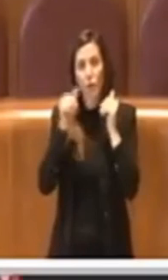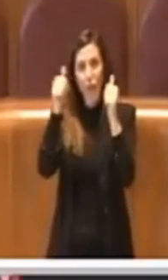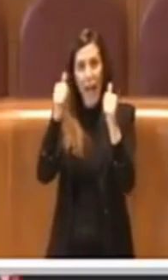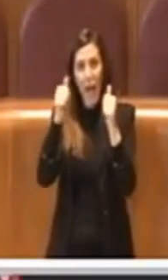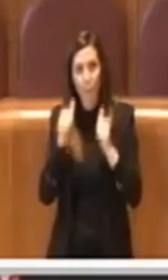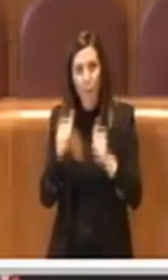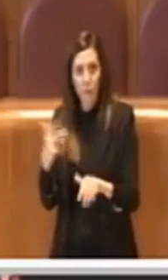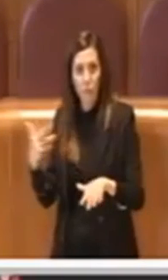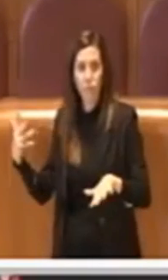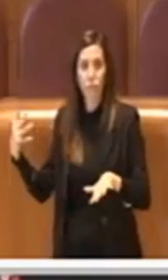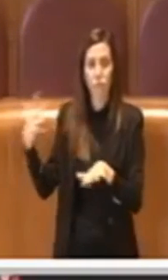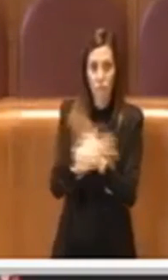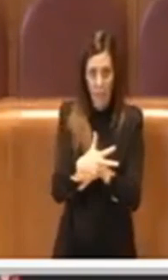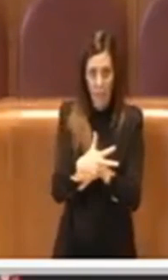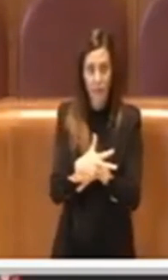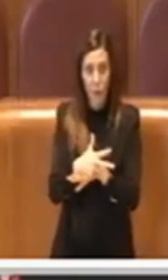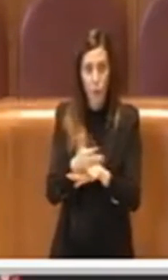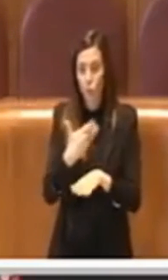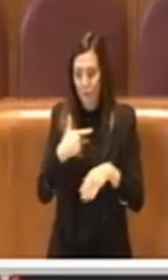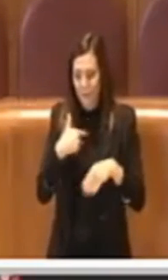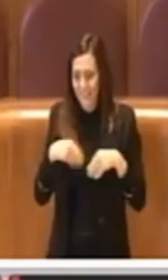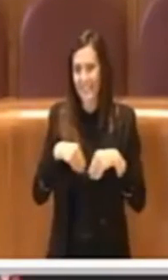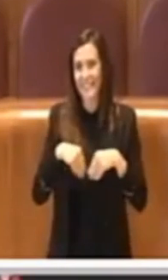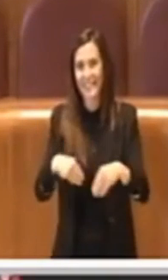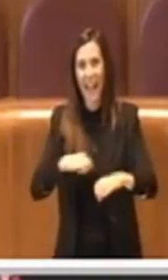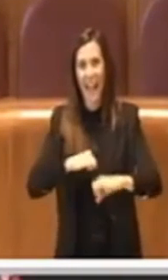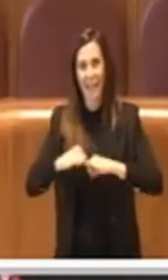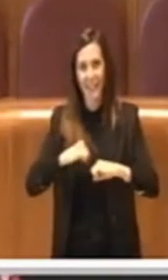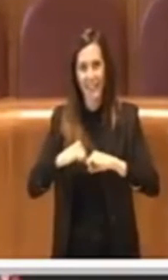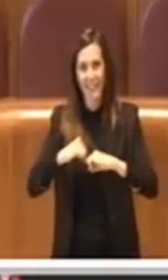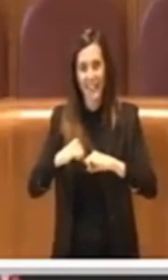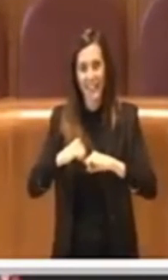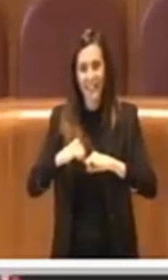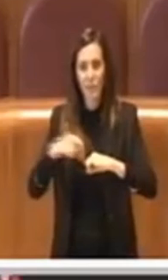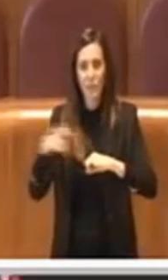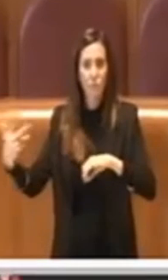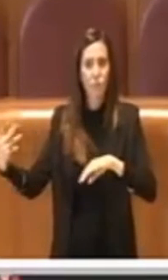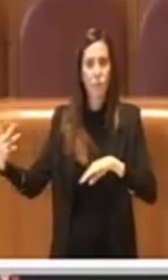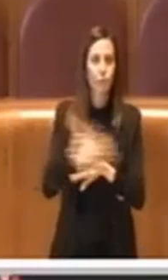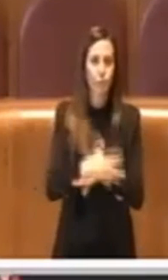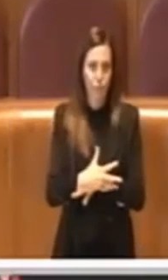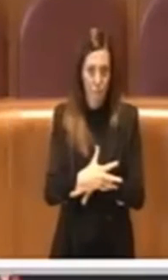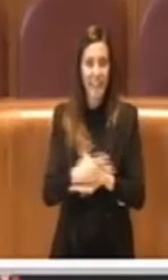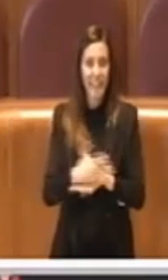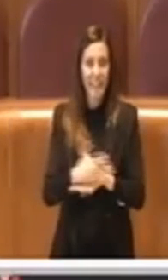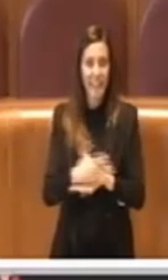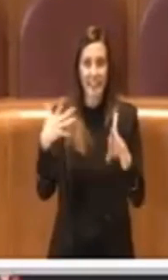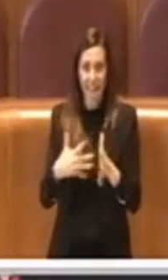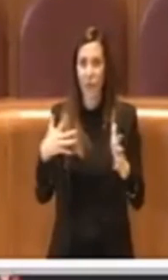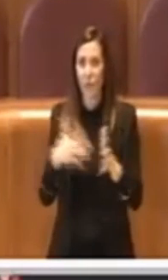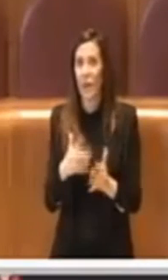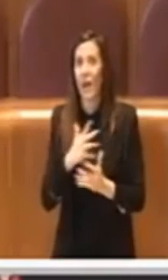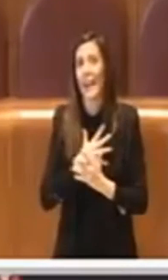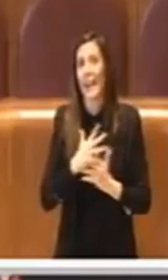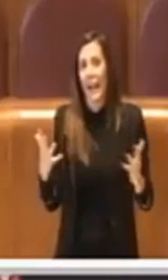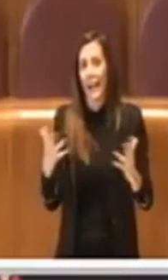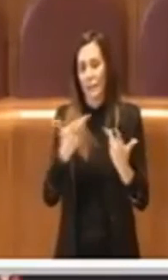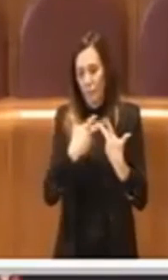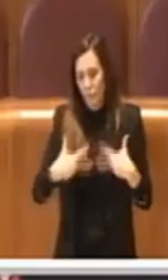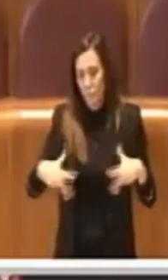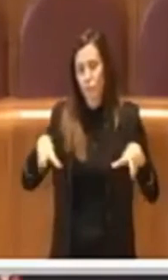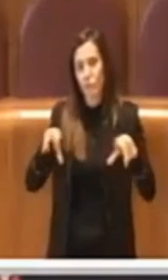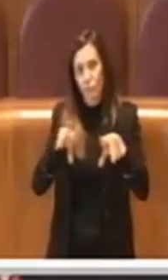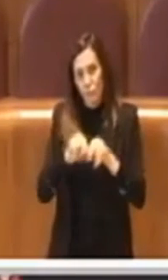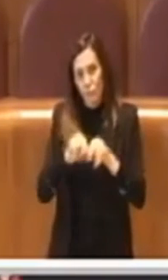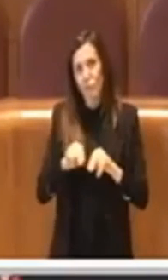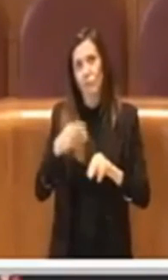intervenuto appena ci siamo insediati a Roma, per cui con delle difficoltà enormi abbiamo ricominciato a